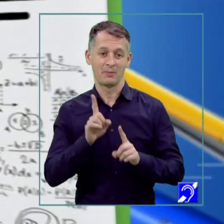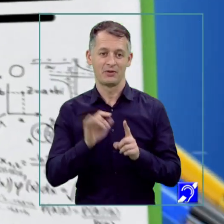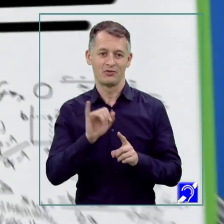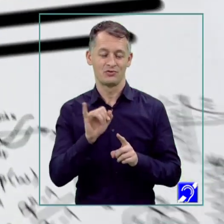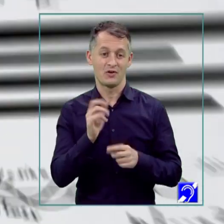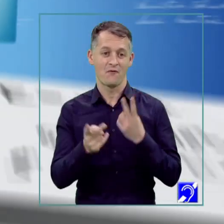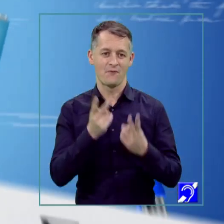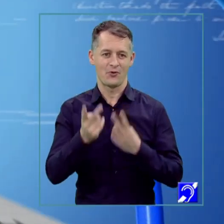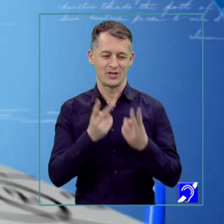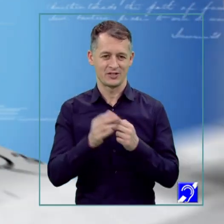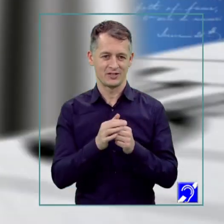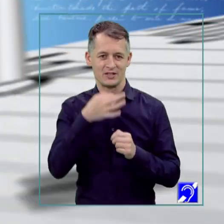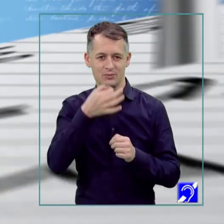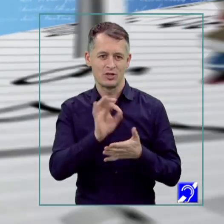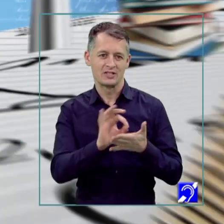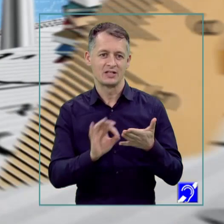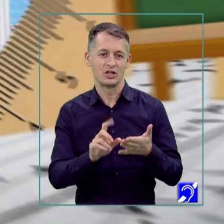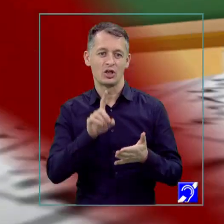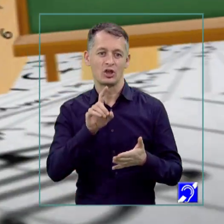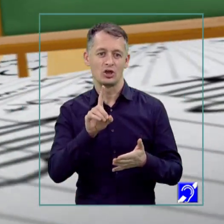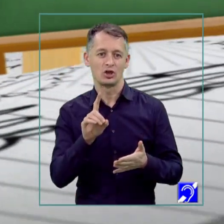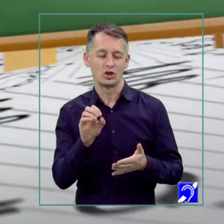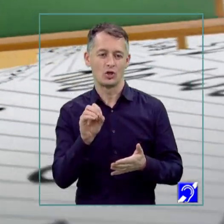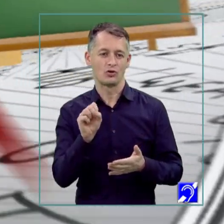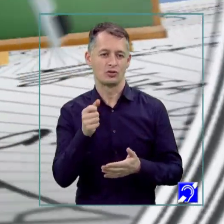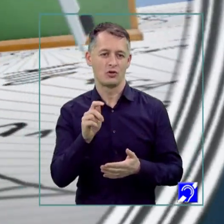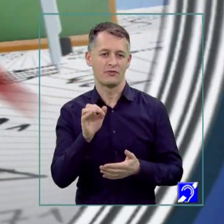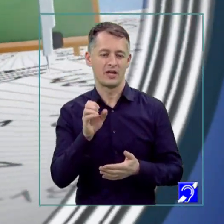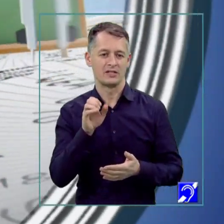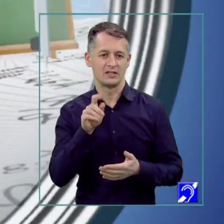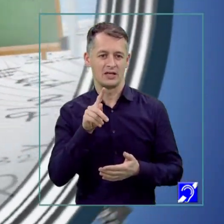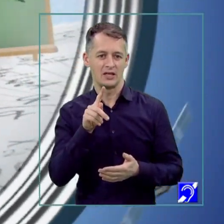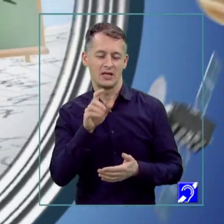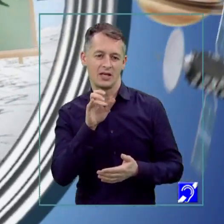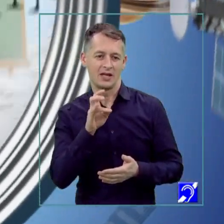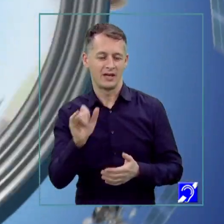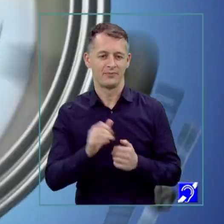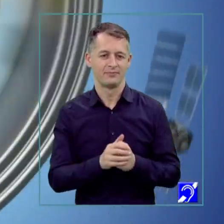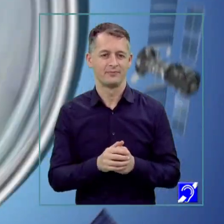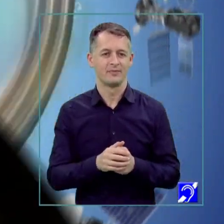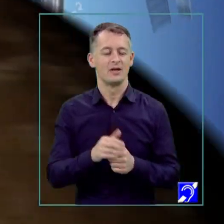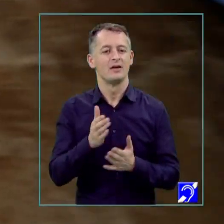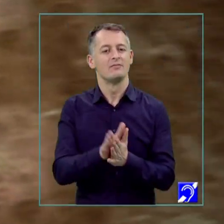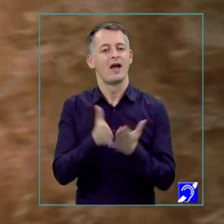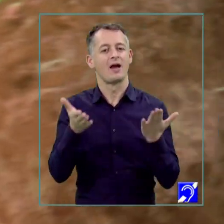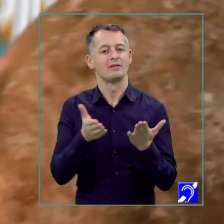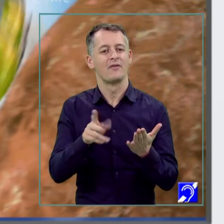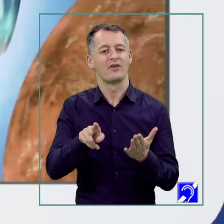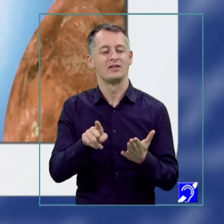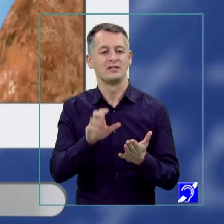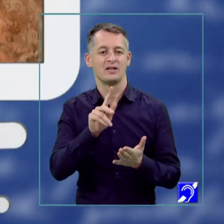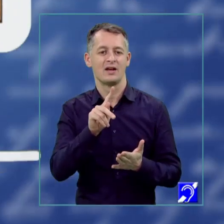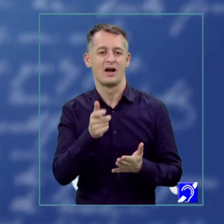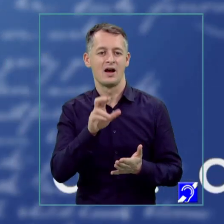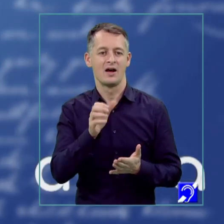mânuiește, spunea scriitorul rus Dostoevski în celebrul roman Frații Karamazov. Vă invit să dezlușim tainele psihologiei în lecția